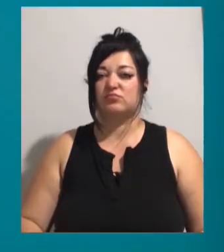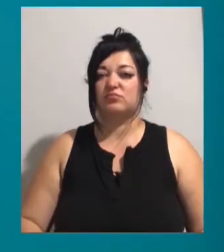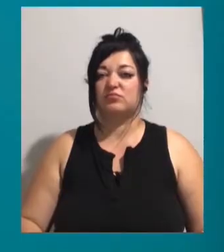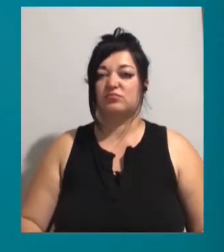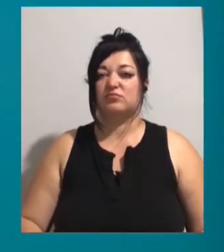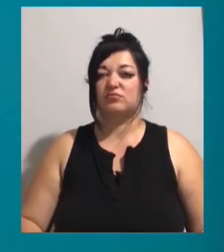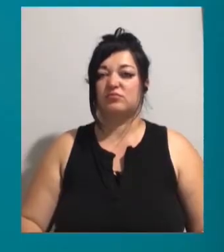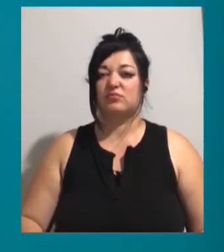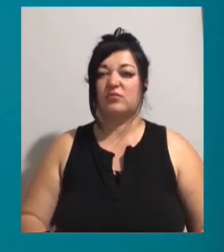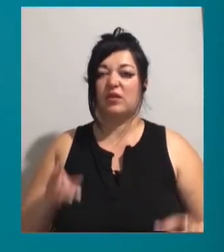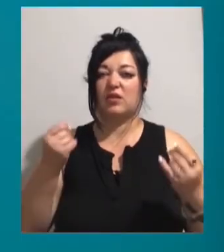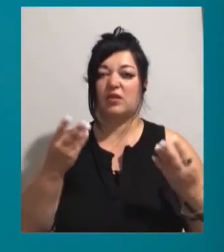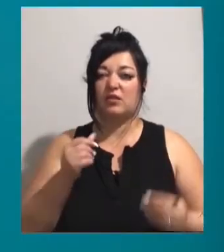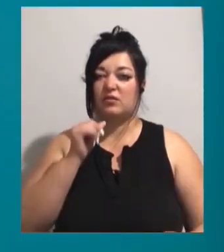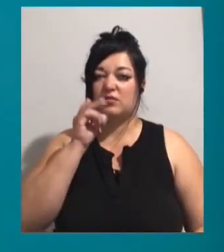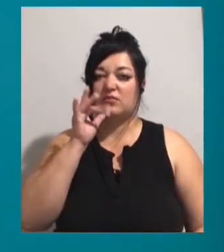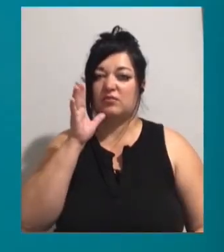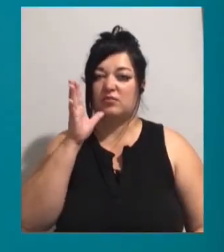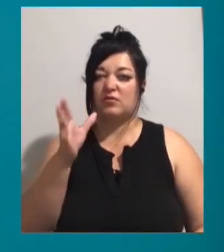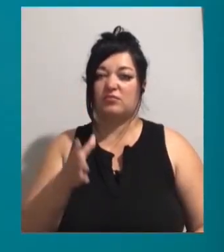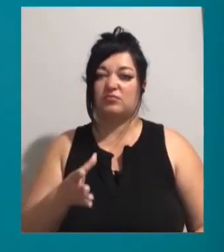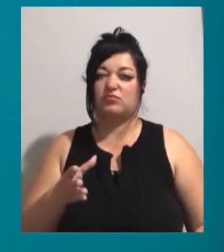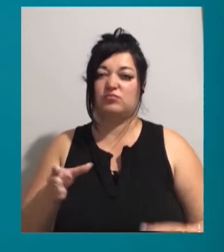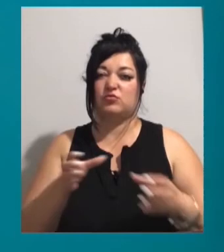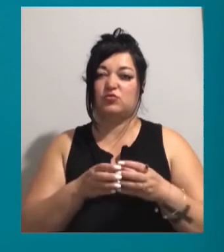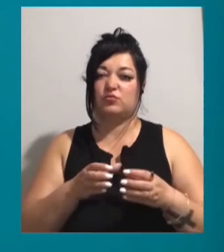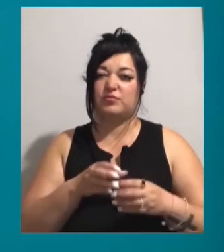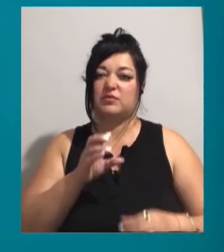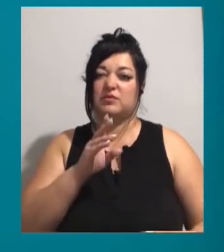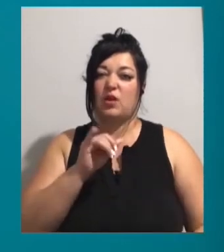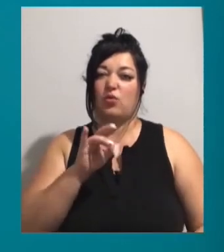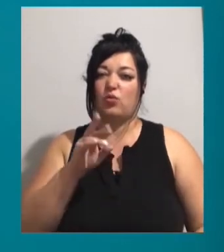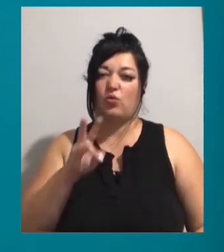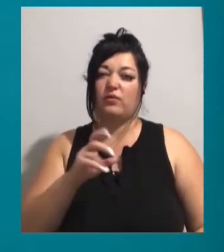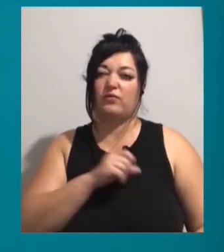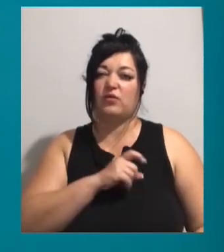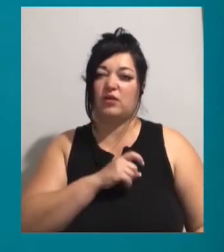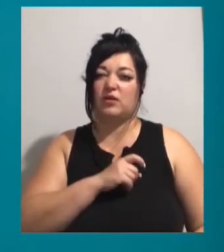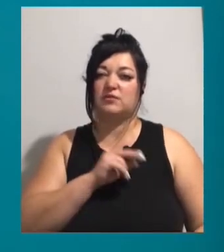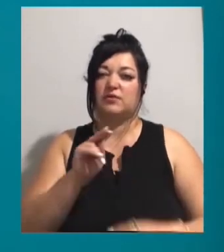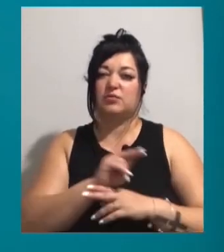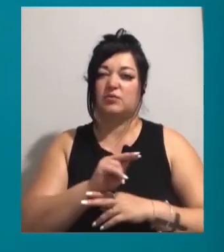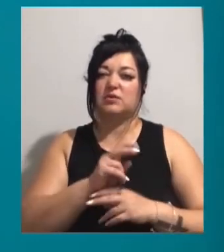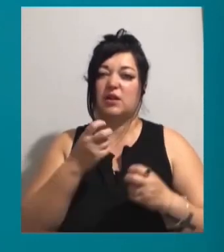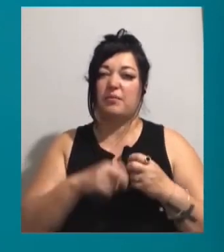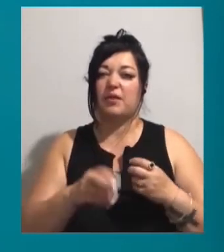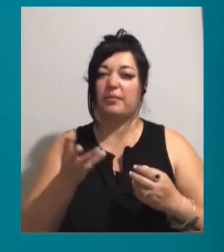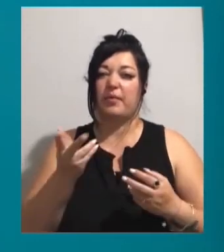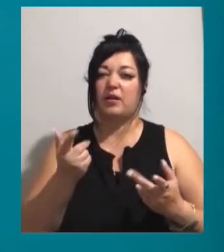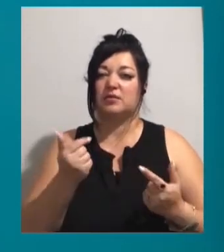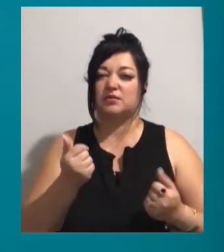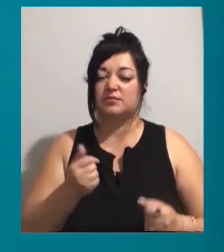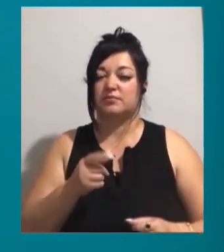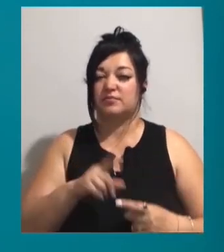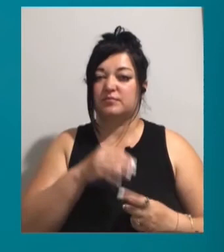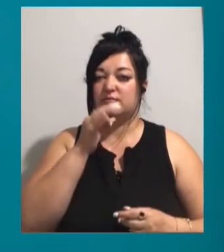На днях одному з синів скульптурної групи «Лаокуон» в Одесі відремонтують зламані пальці. Про це сказав начальник управління з